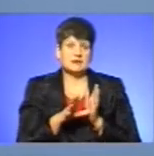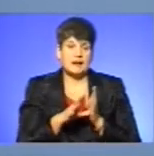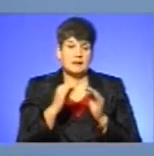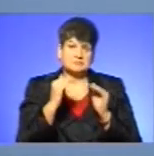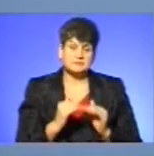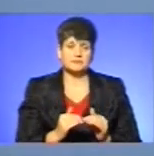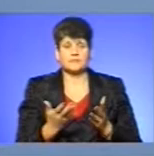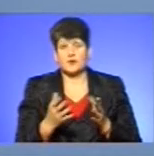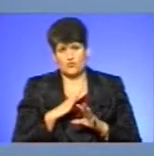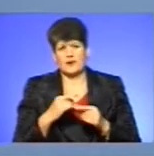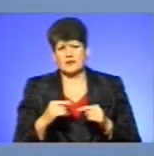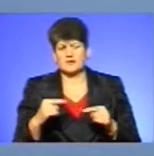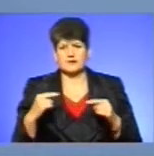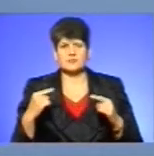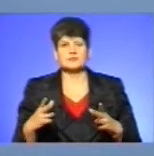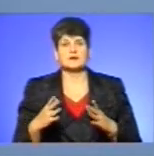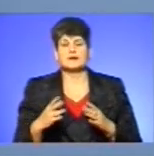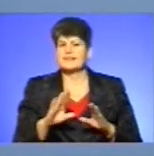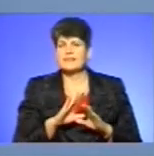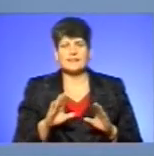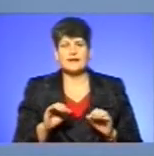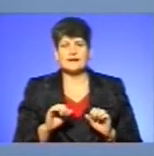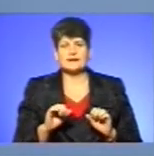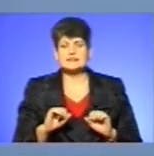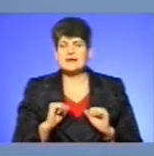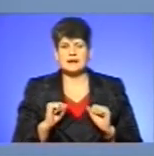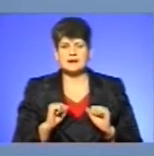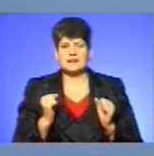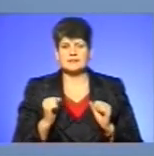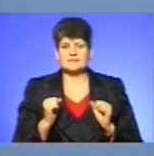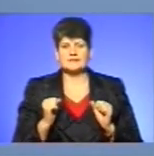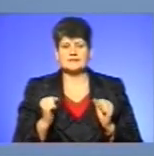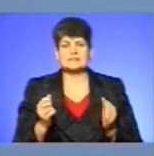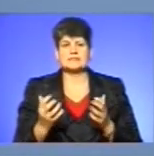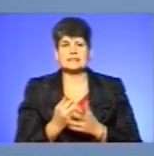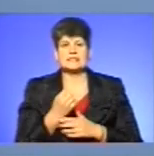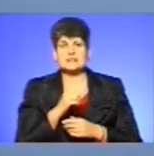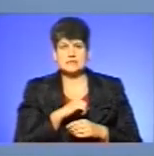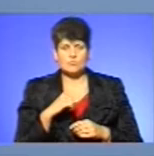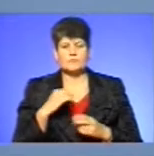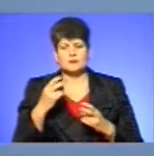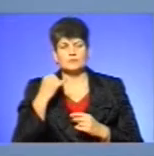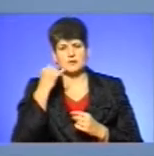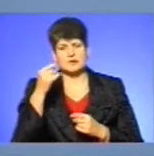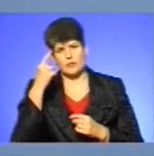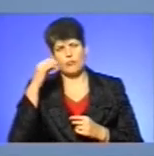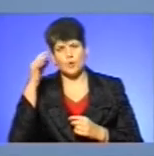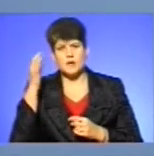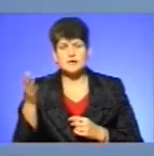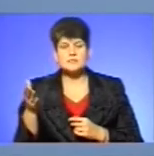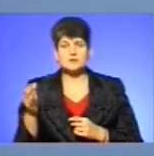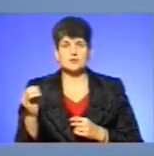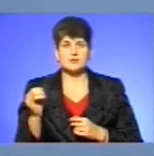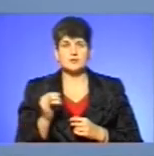будь-якому, не старатися знайти самому, а повідомляти національну поліцію, тому що